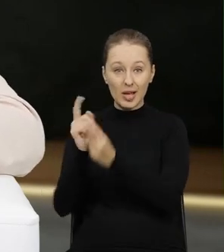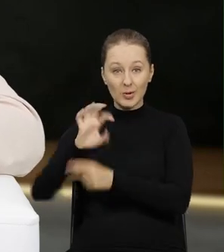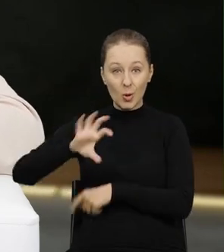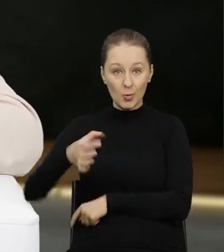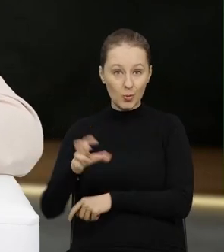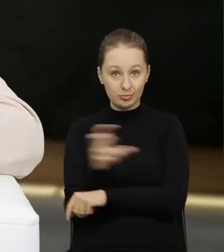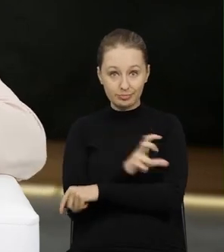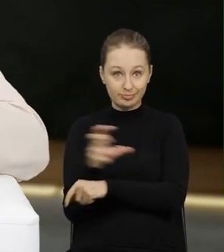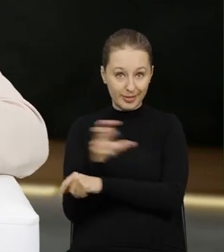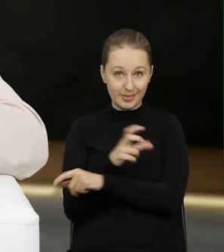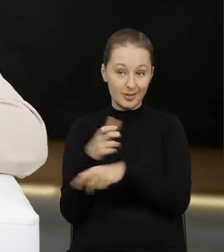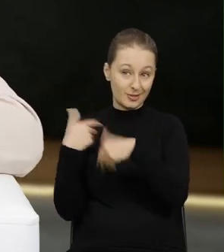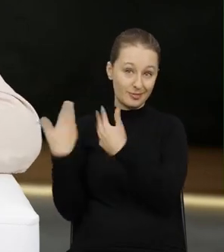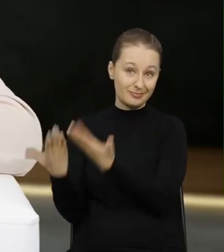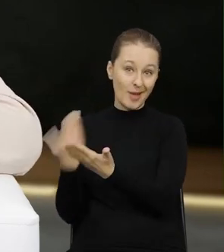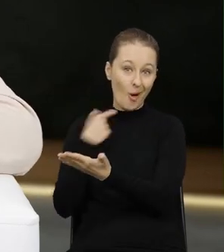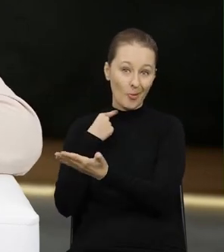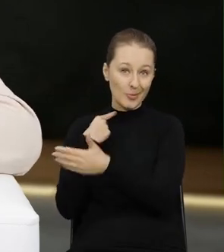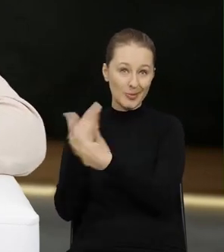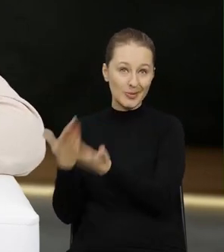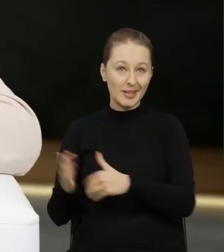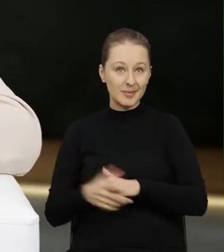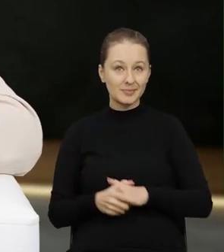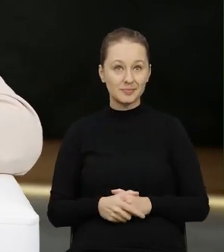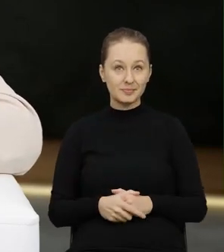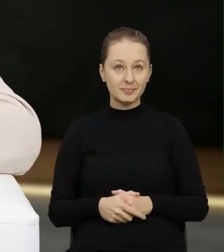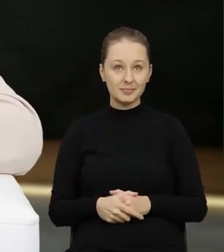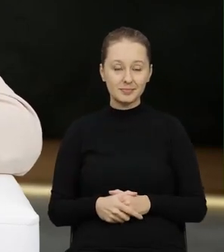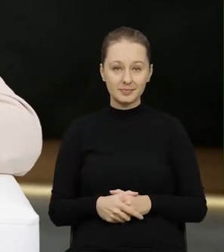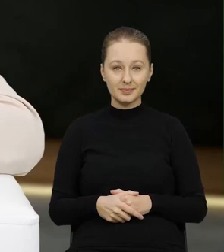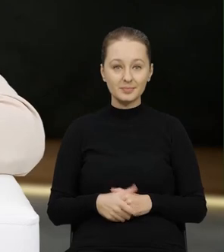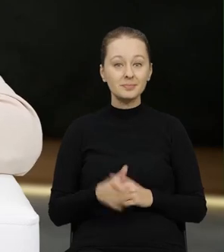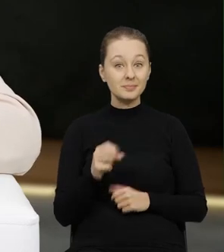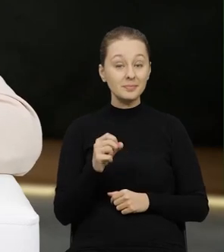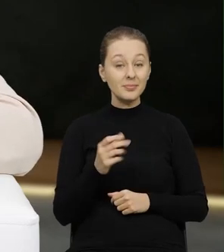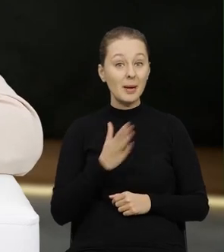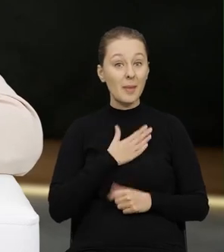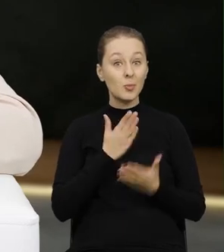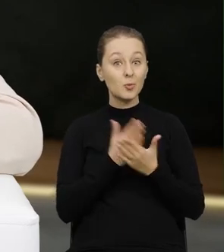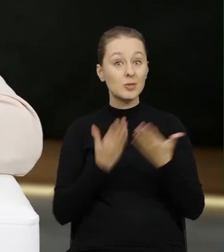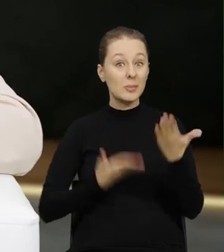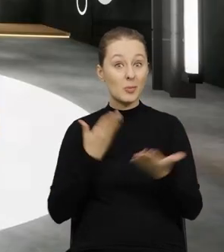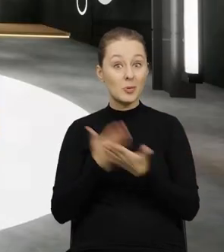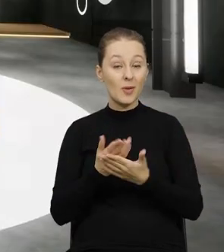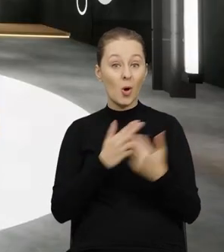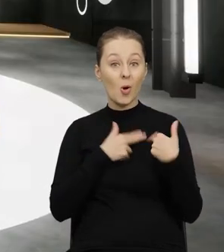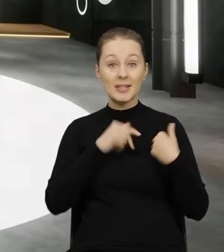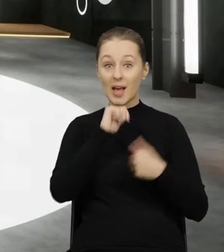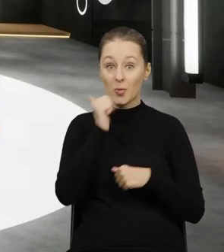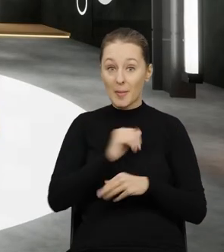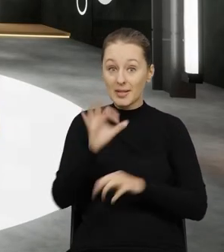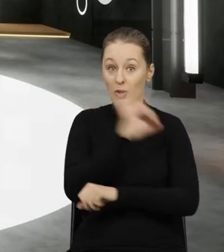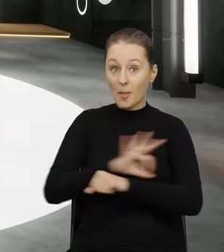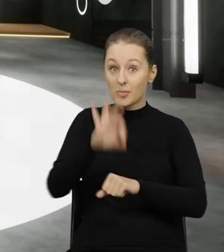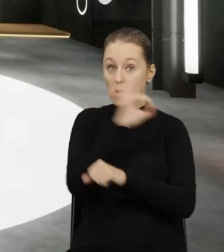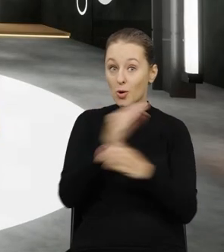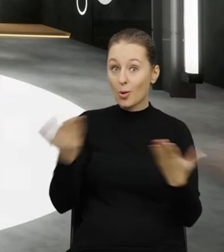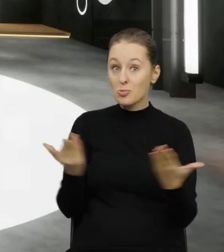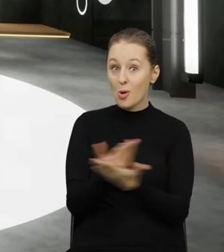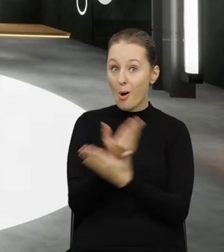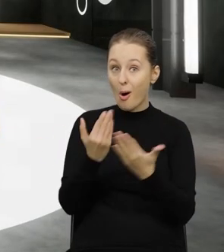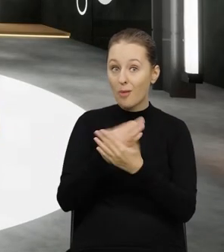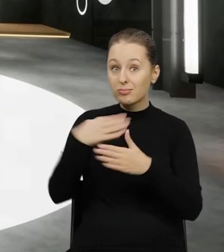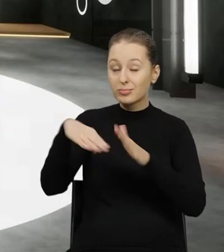grup roboczych także tak tak mamy już zaproponowany przez Komisję Europejską projekt nowego